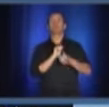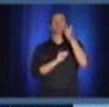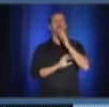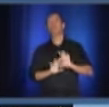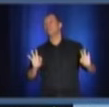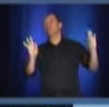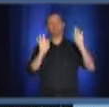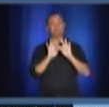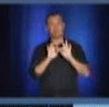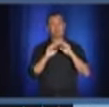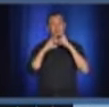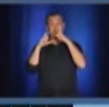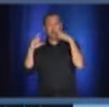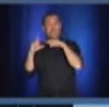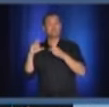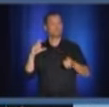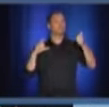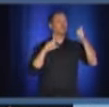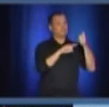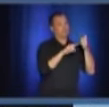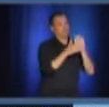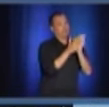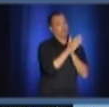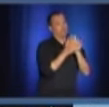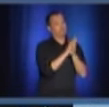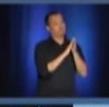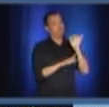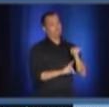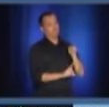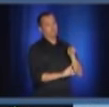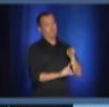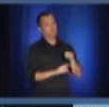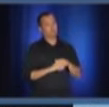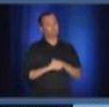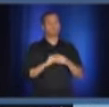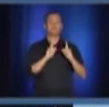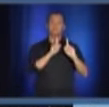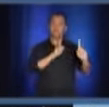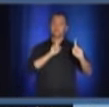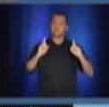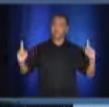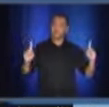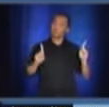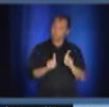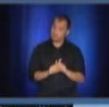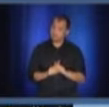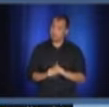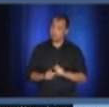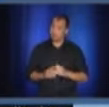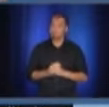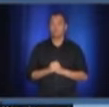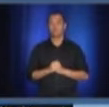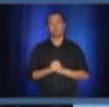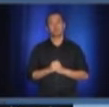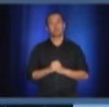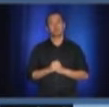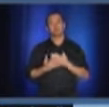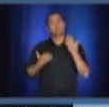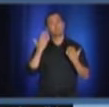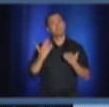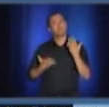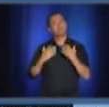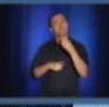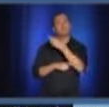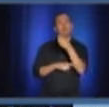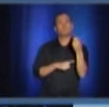mais n'oubliez pas le lavage de mains. Et l'autre chose, imaginez-vous que vous avez été peut-être sans le vouloir ou même en le voulant